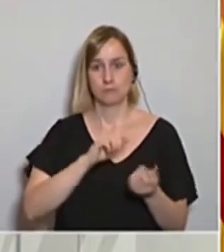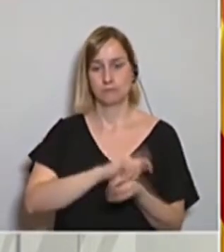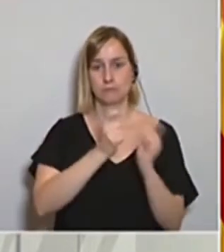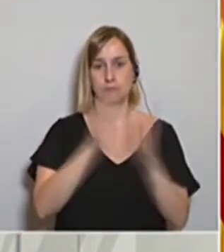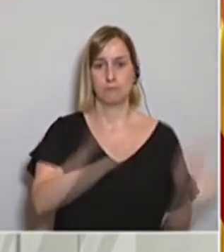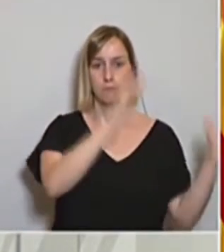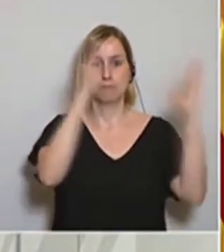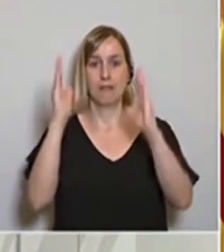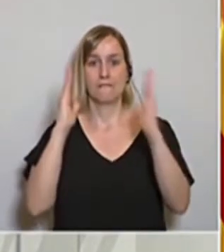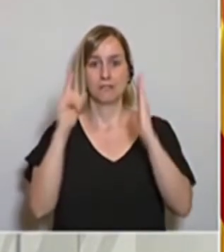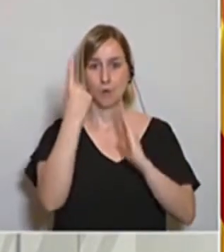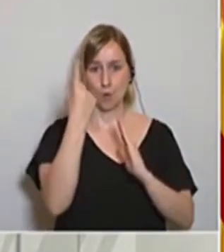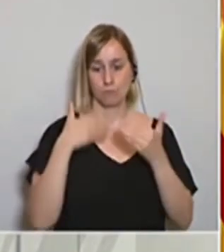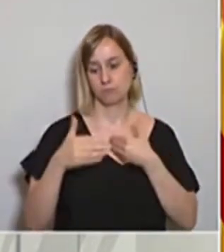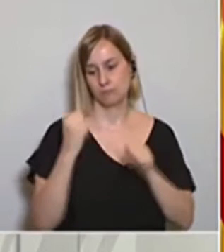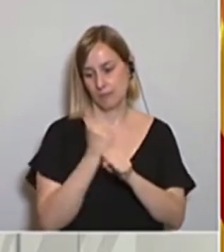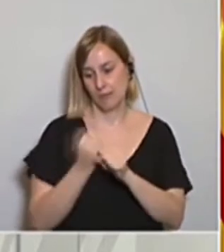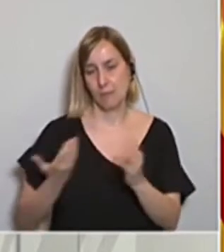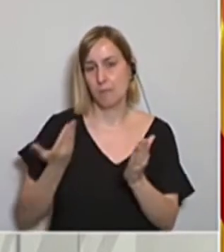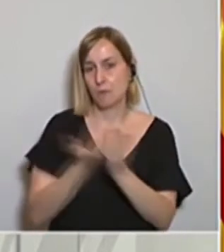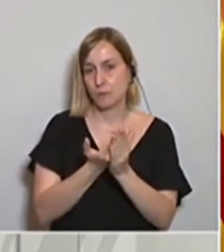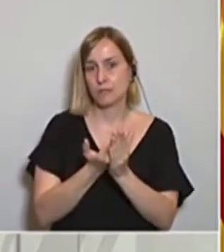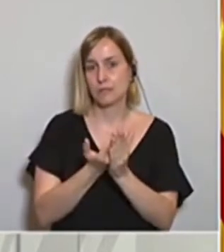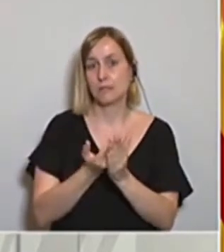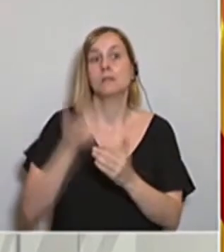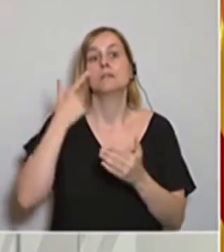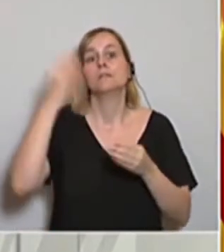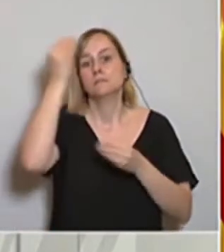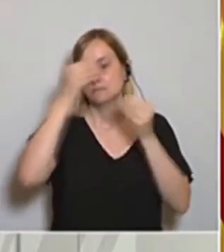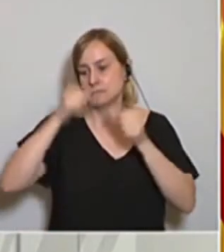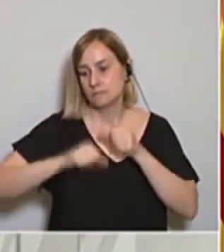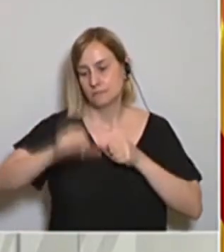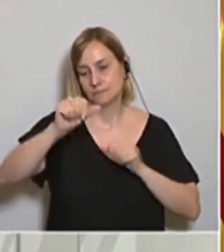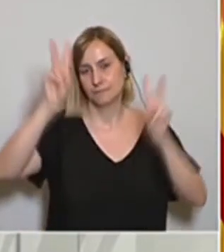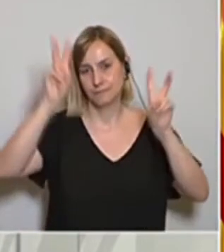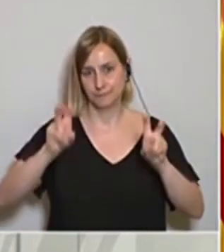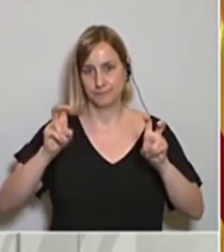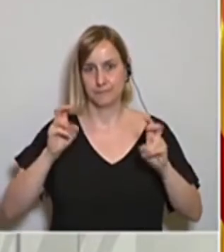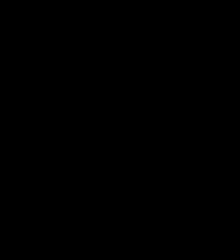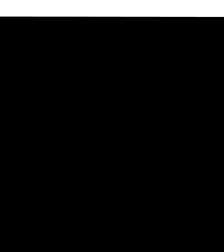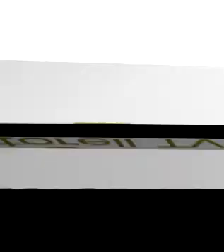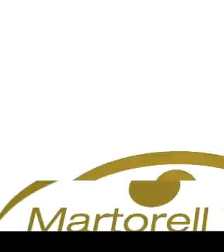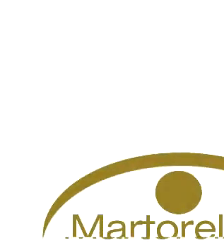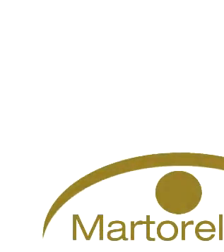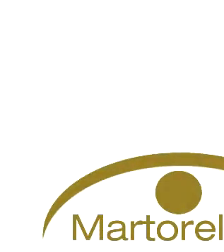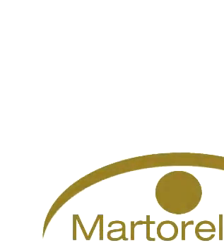anem treballant les propostes i, en tot cas, ens ho plantegem de cara a la setmana següent.